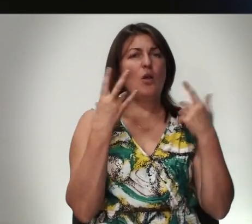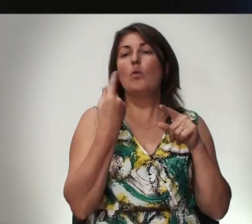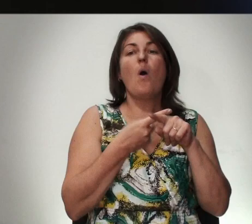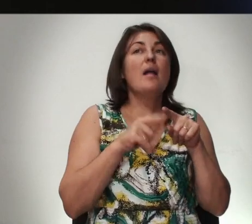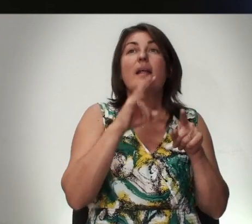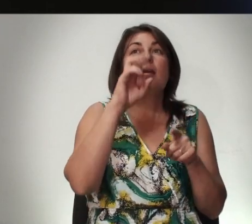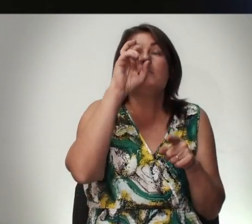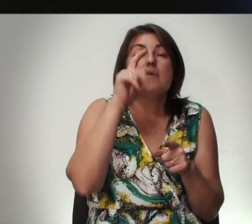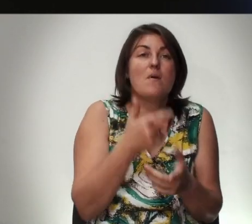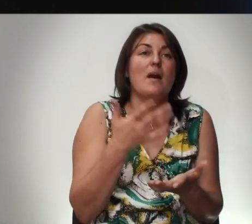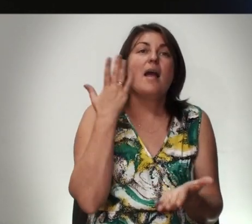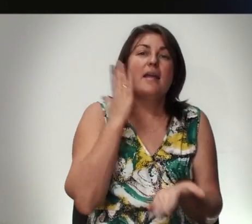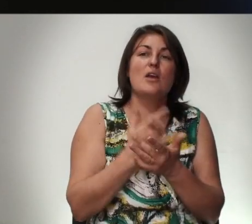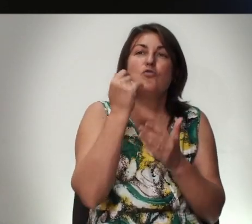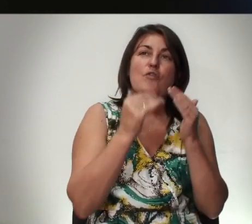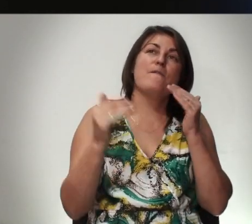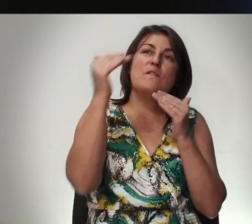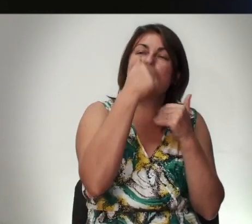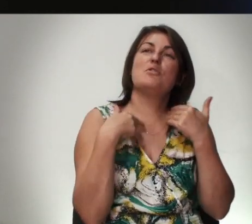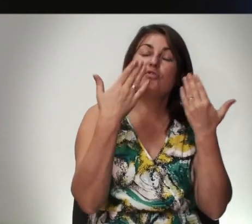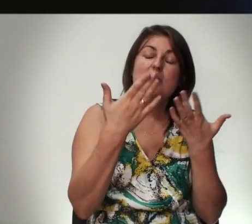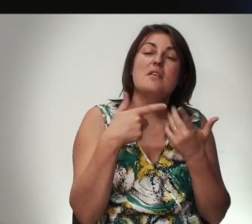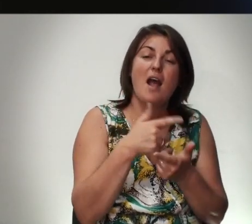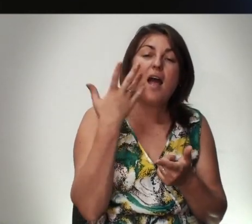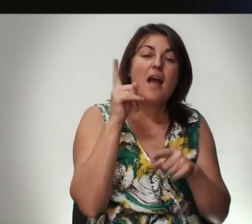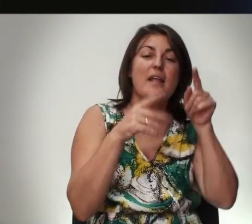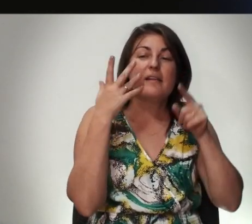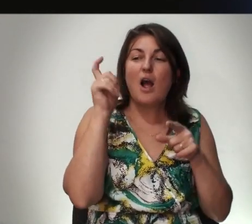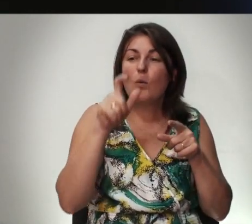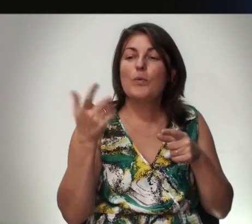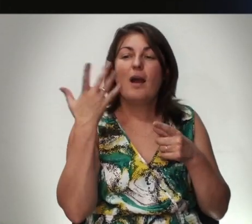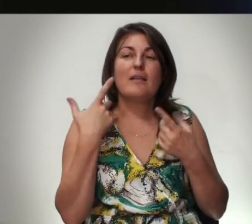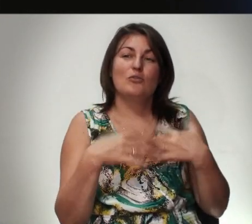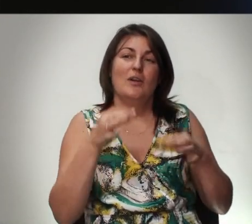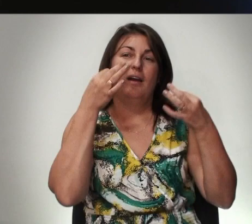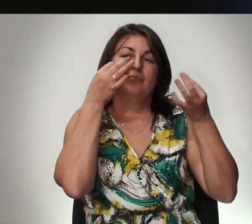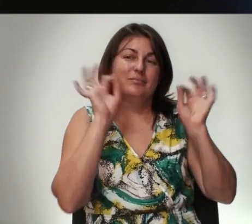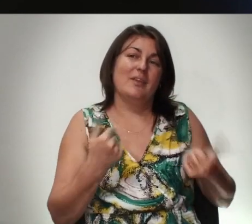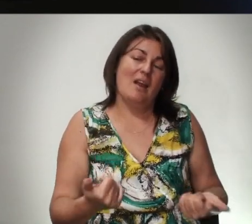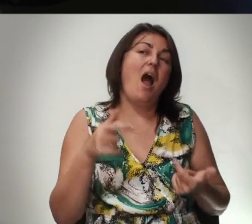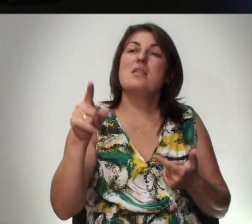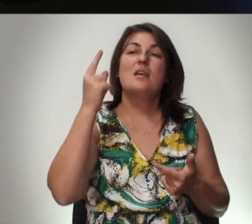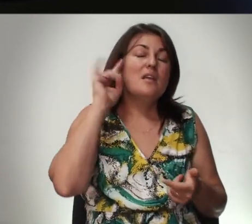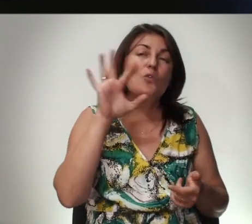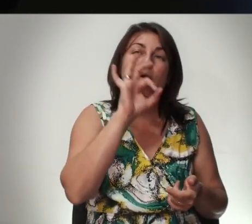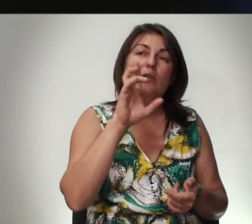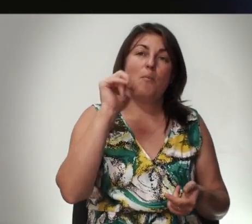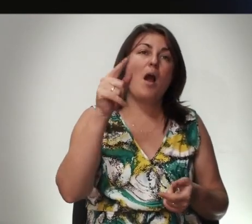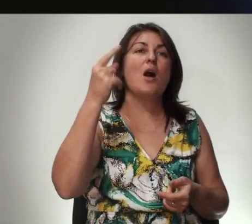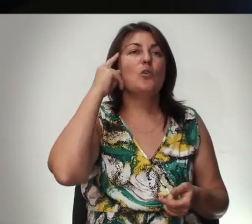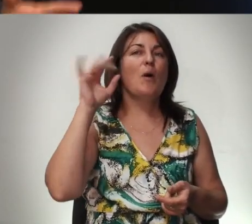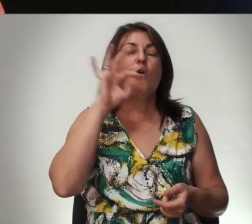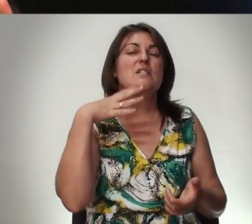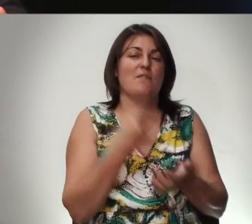Это Не Бог Есть Чуть выше Мы Считали Что Иногда Люди Когда Им Немножко Хорошо Они Не Думают О Боге Они